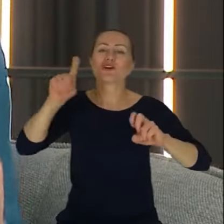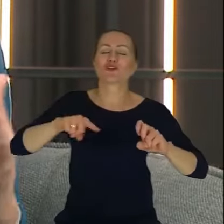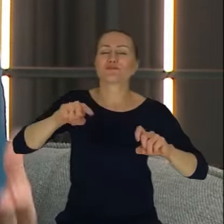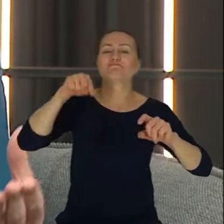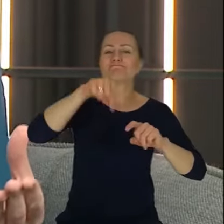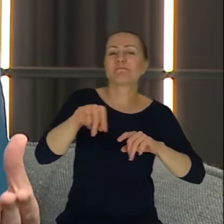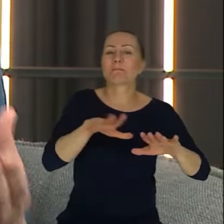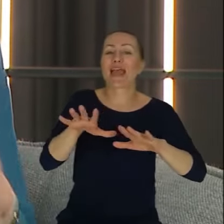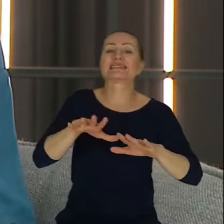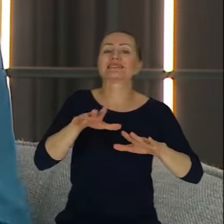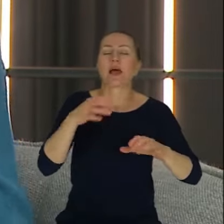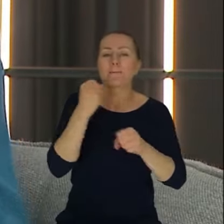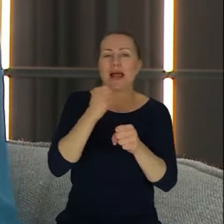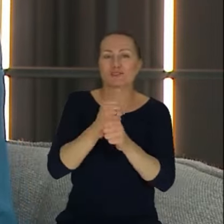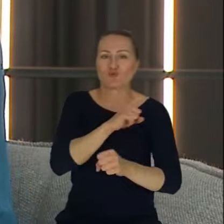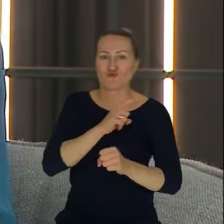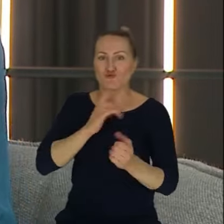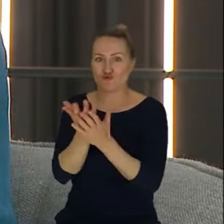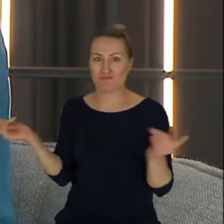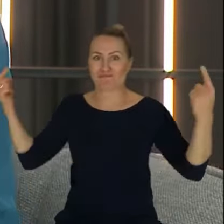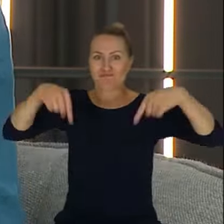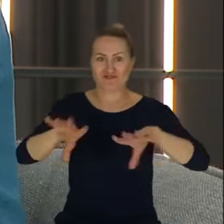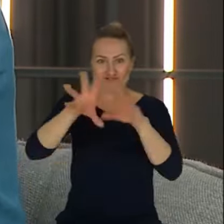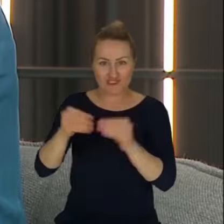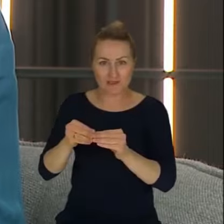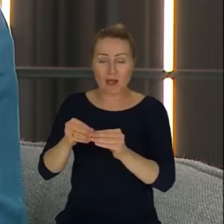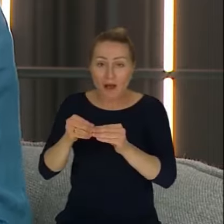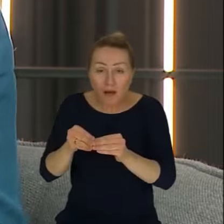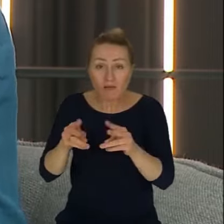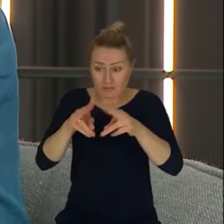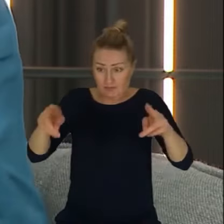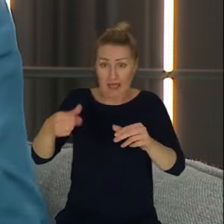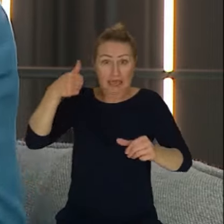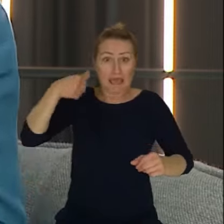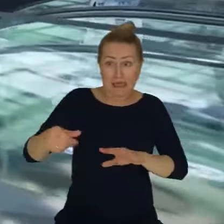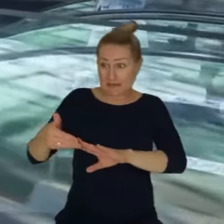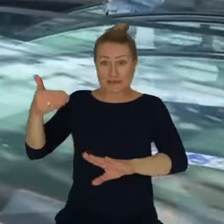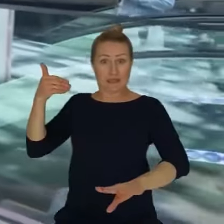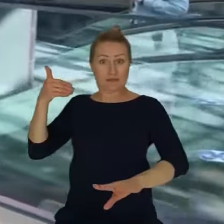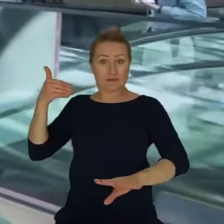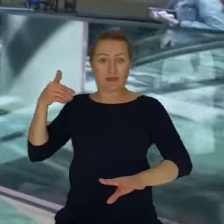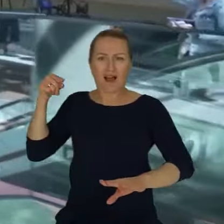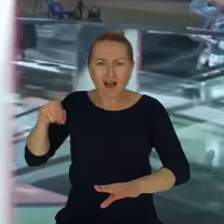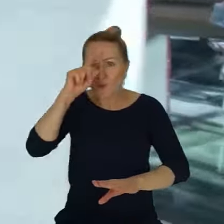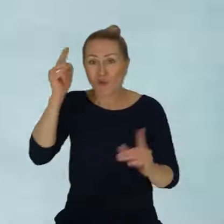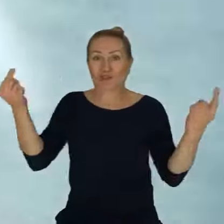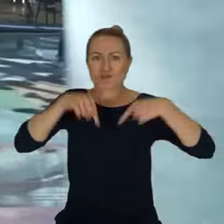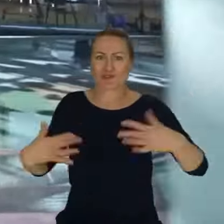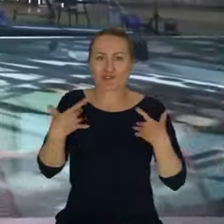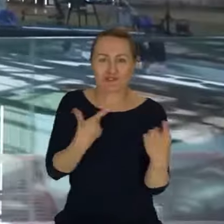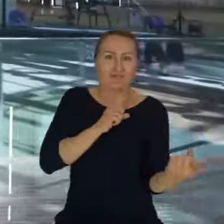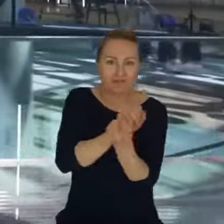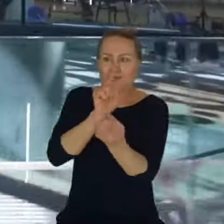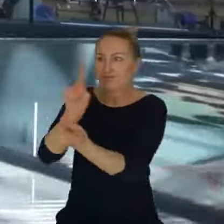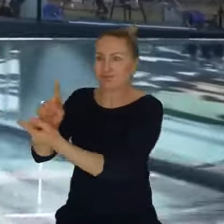pracowników do biura. i te rzeczy, które się podziały w trakcie tego tygodnia, jak ludzie się zobaczyli. Ja pracuję z